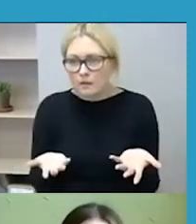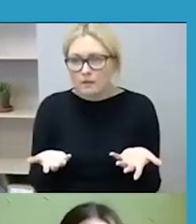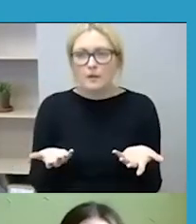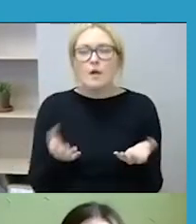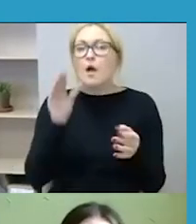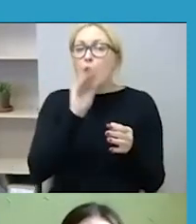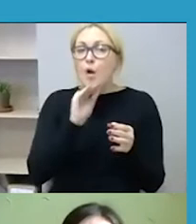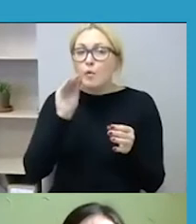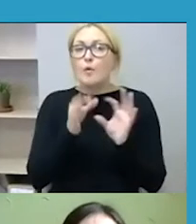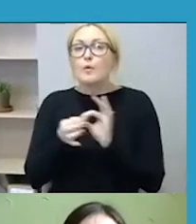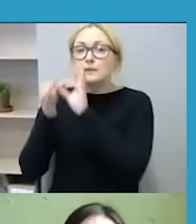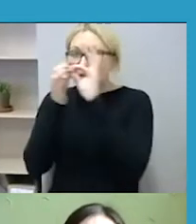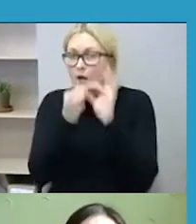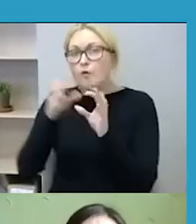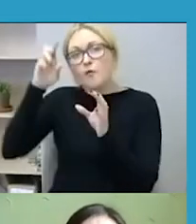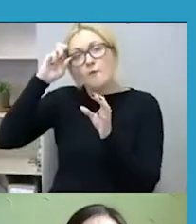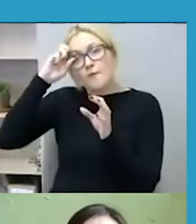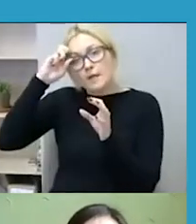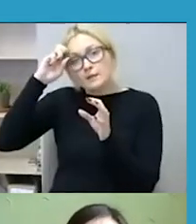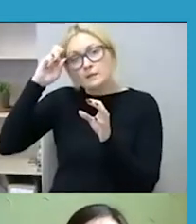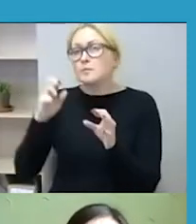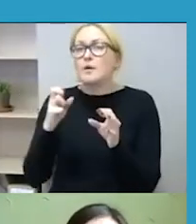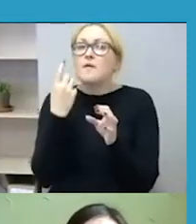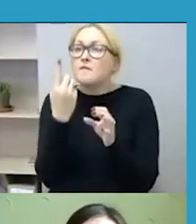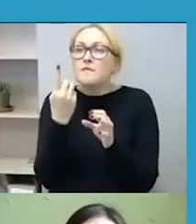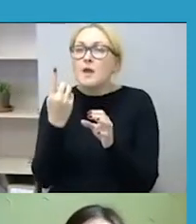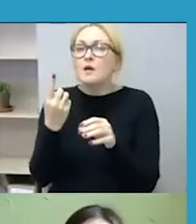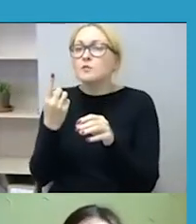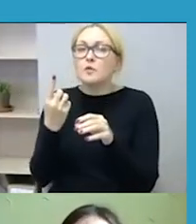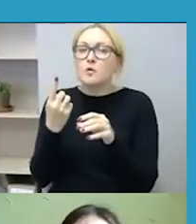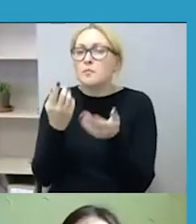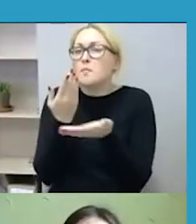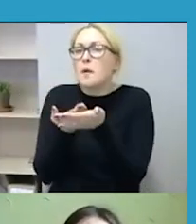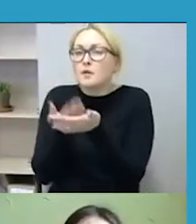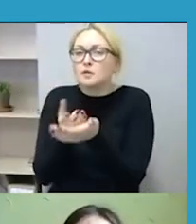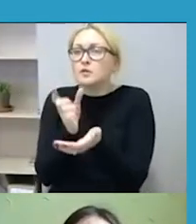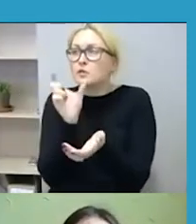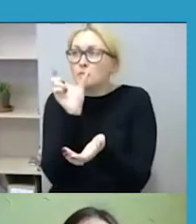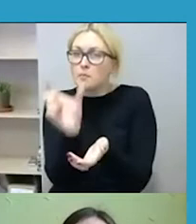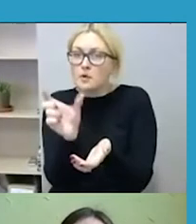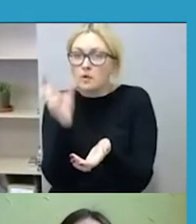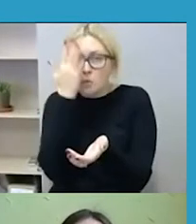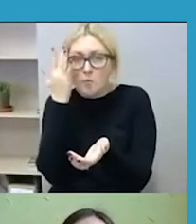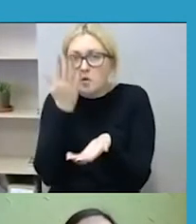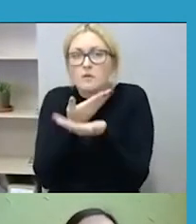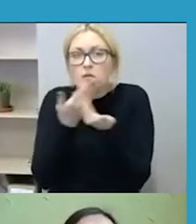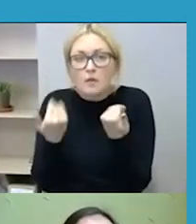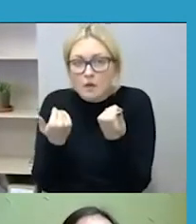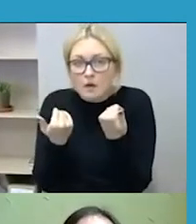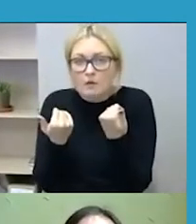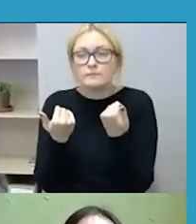ES valstybės neturi vieningo nepykantos nusikaltimų ir nepykantos kalbos reglamentavimo, jis yra paliktas